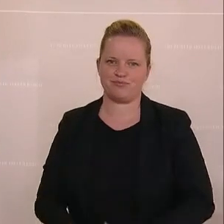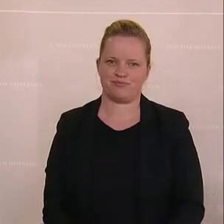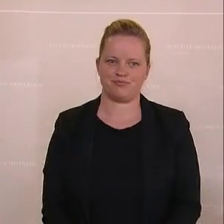der Maßnahmen. Amen.